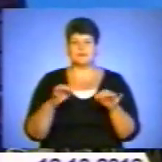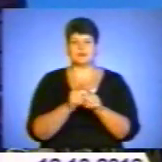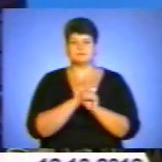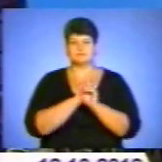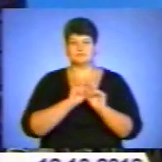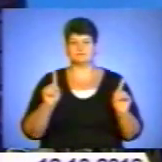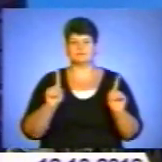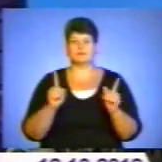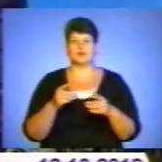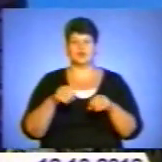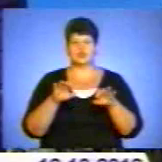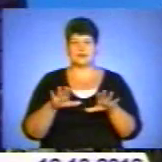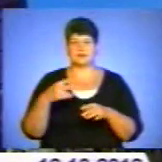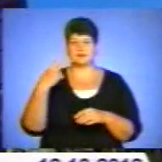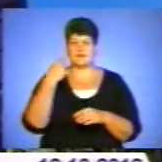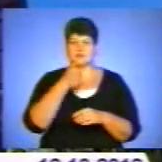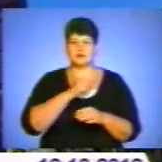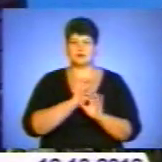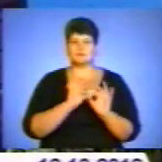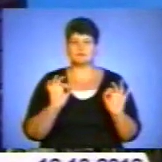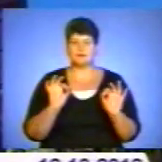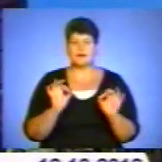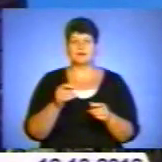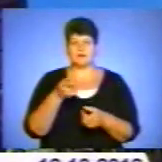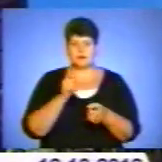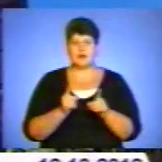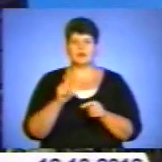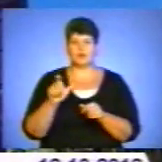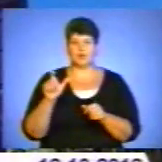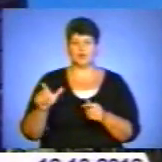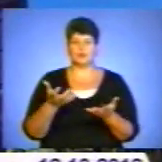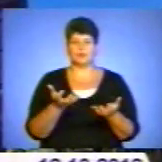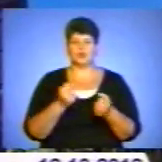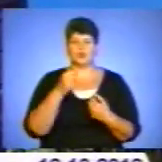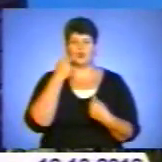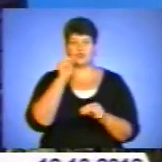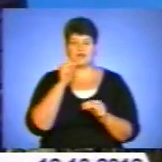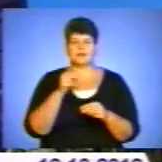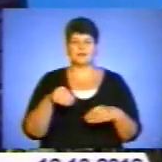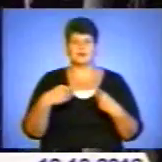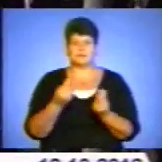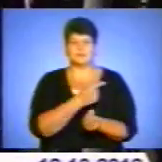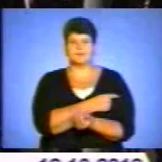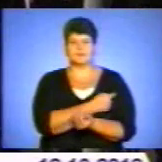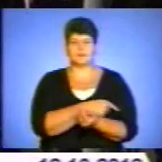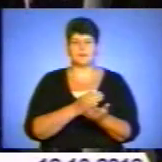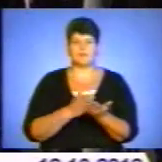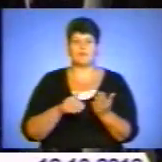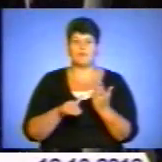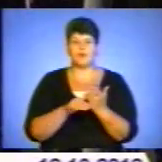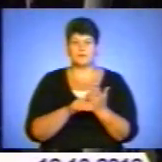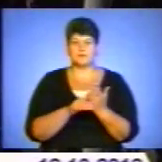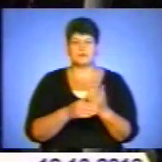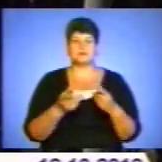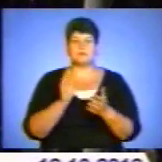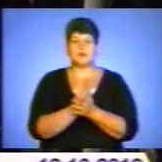рішення за 20 років. І це реально люди отримують улучшення виявлення медицинської допомоги. Під час прес-конференції з